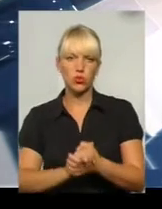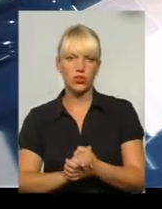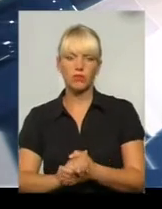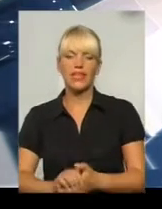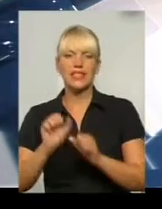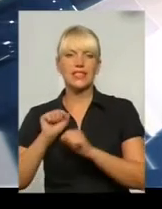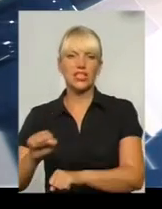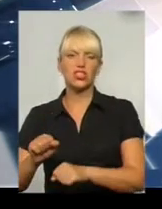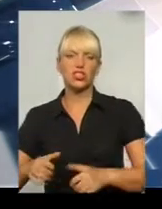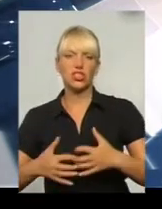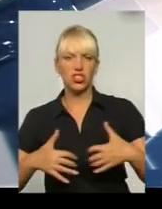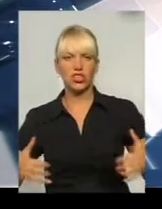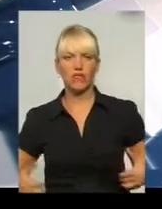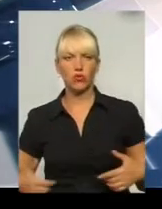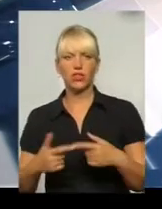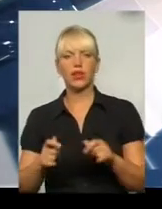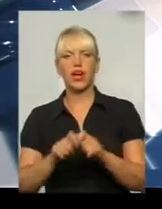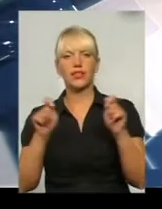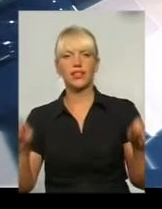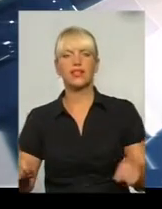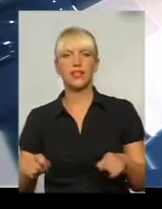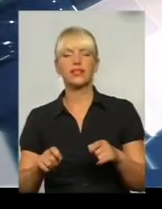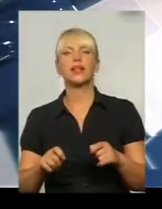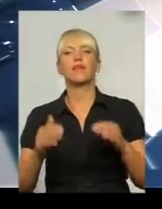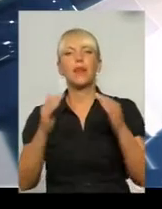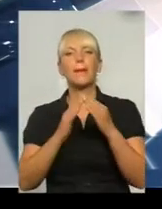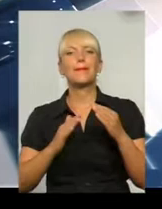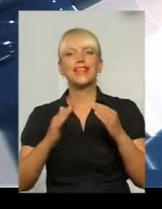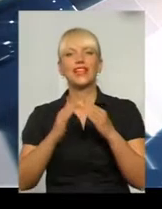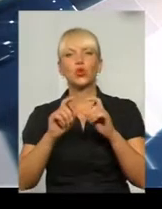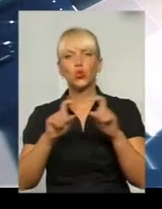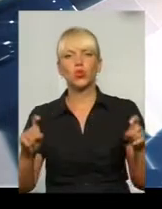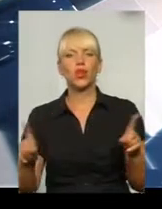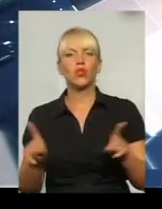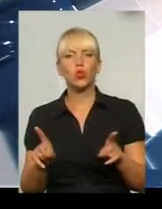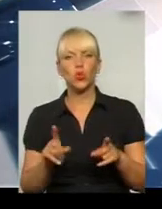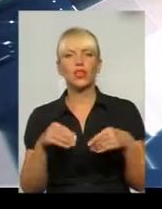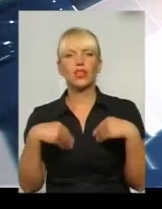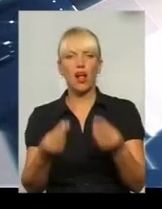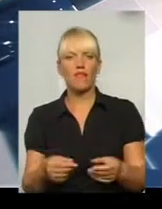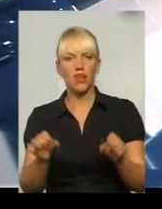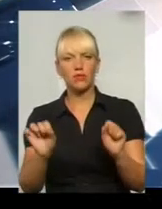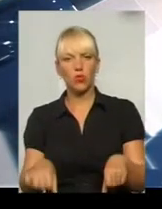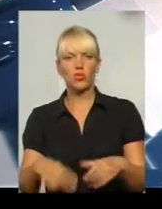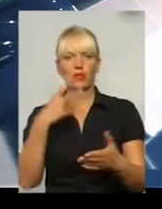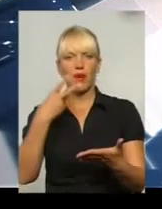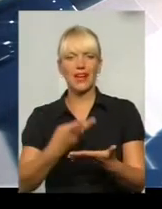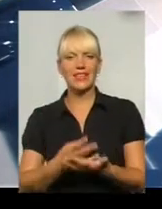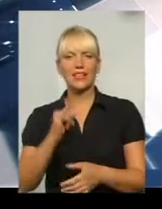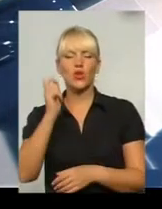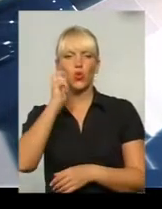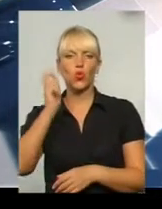році відкрити приюз, який дав можливість показати і